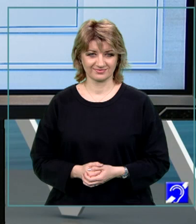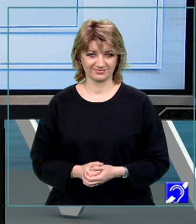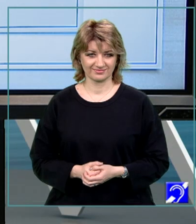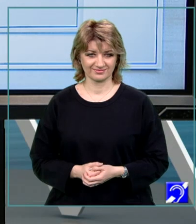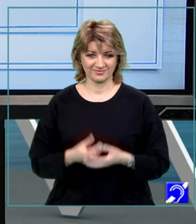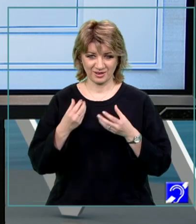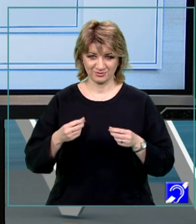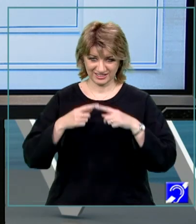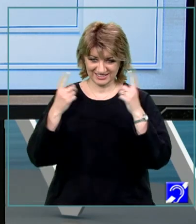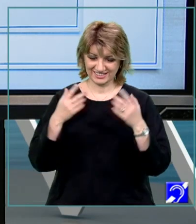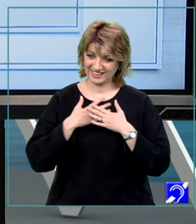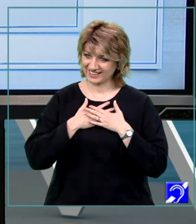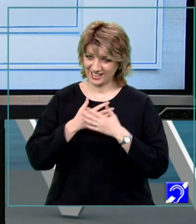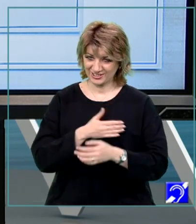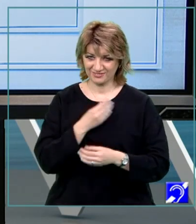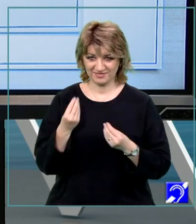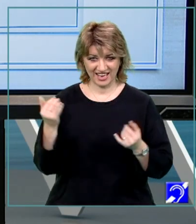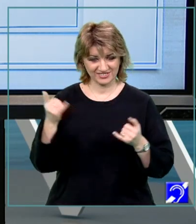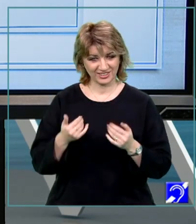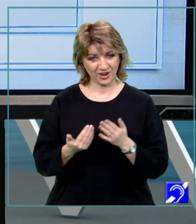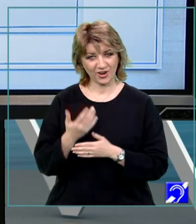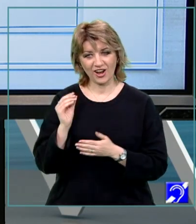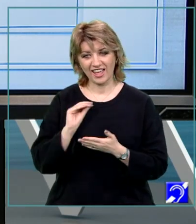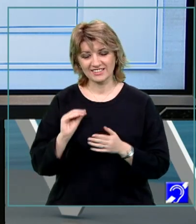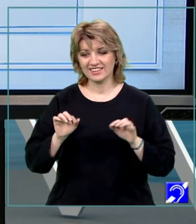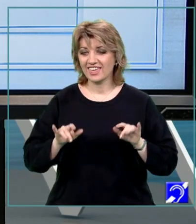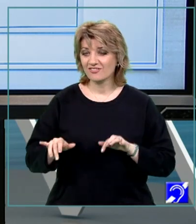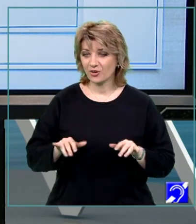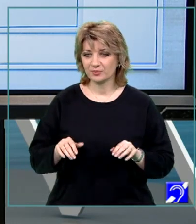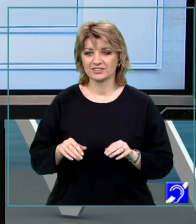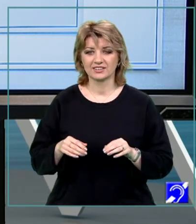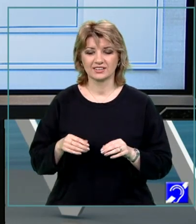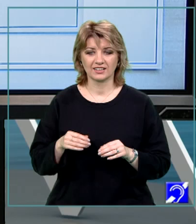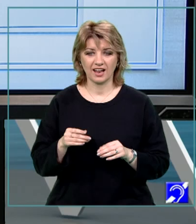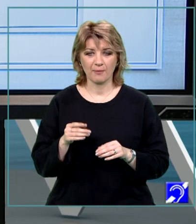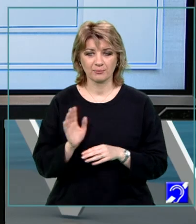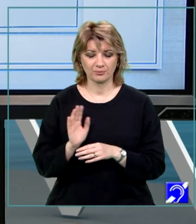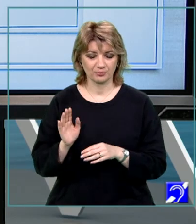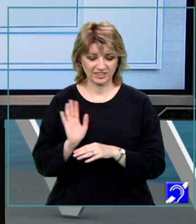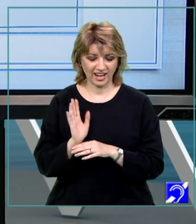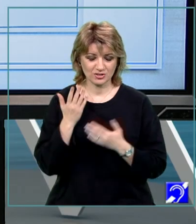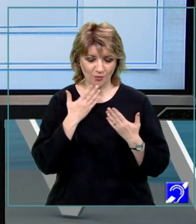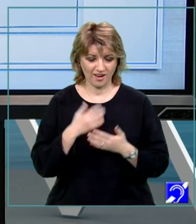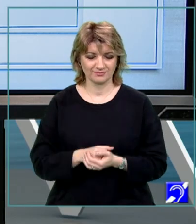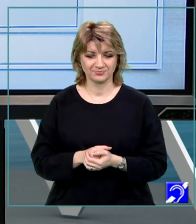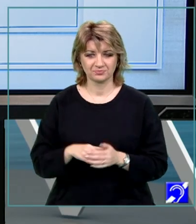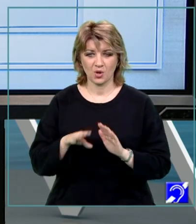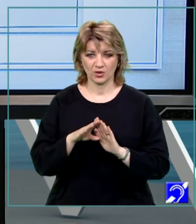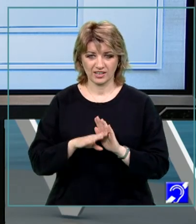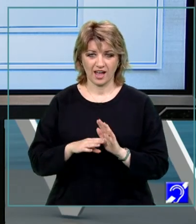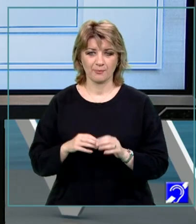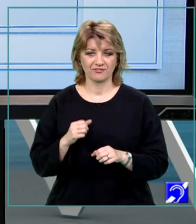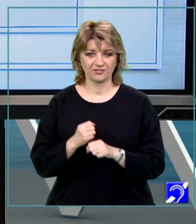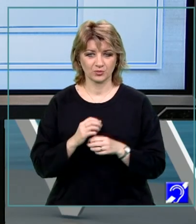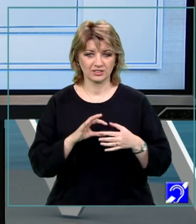Bună ziua dragi elevi! Bine ați venit la o nouă lecție de informatică în cadrul programului Teleșcoală, program realizat în